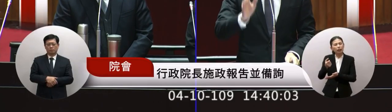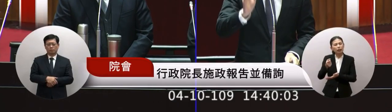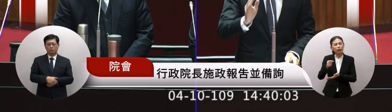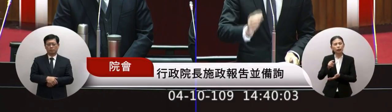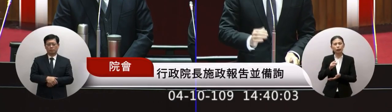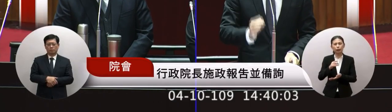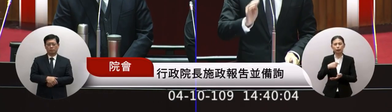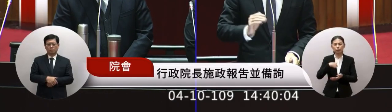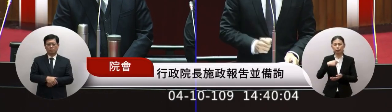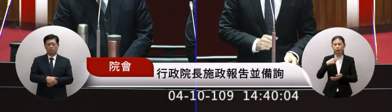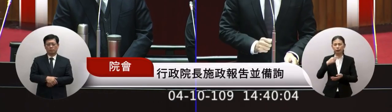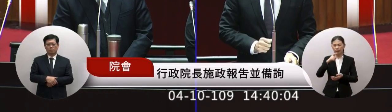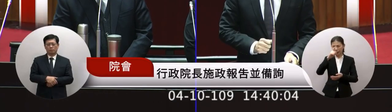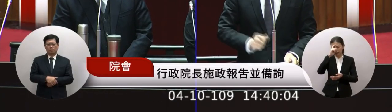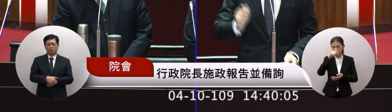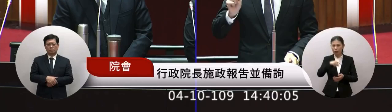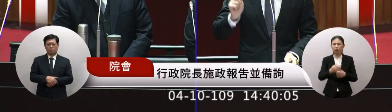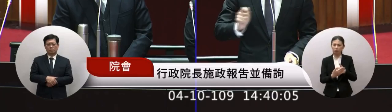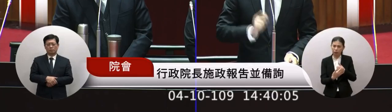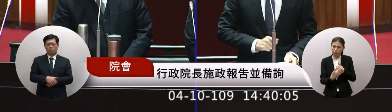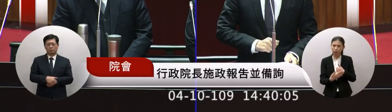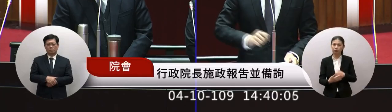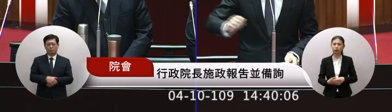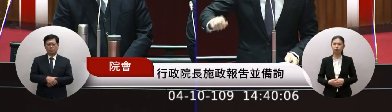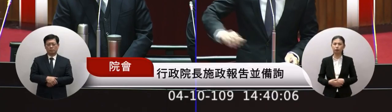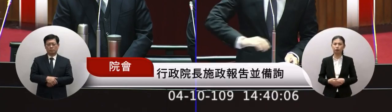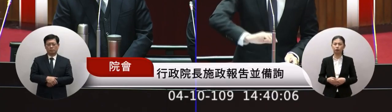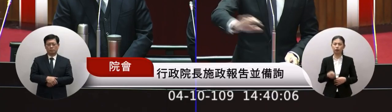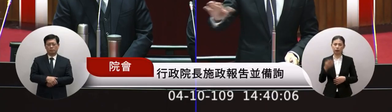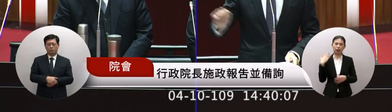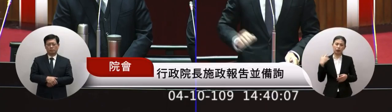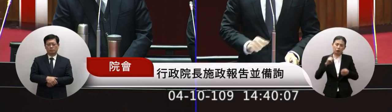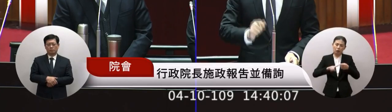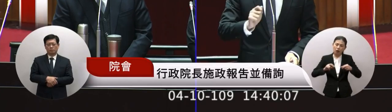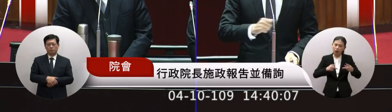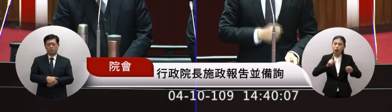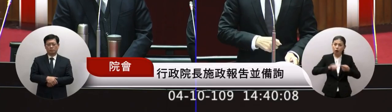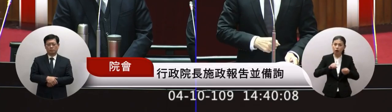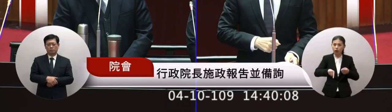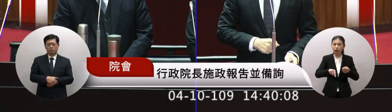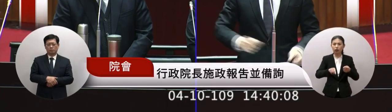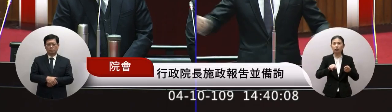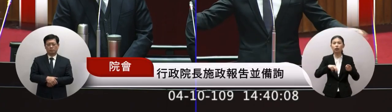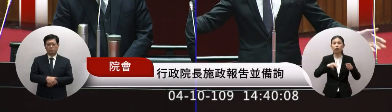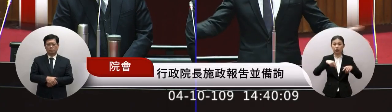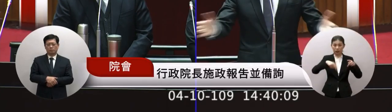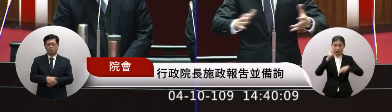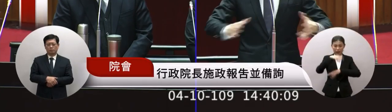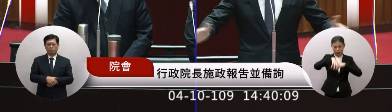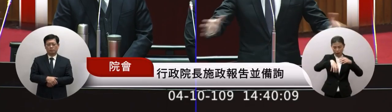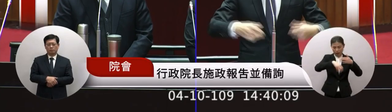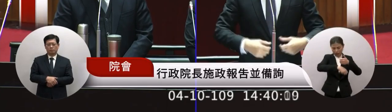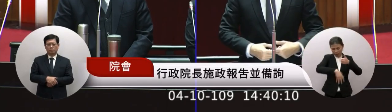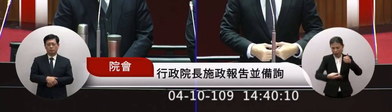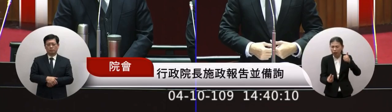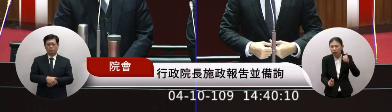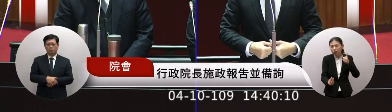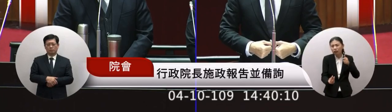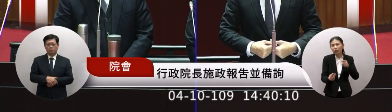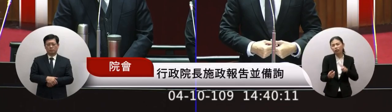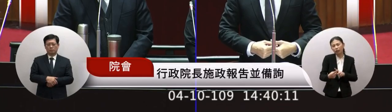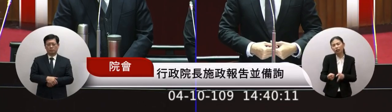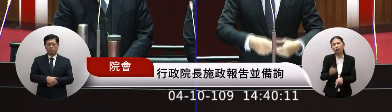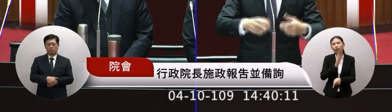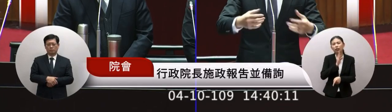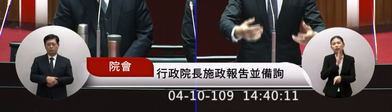政議的事情我願望議長一定要到三天因為我知道粗專會在行政議裡面是一個小部門現在要叫其他部門就叫